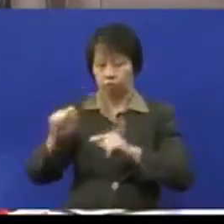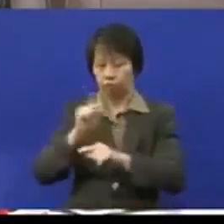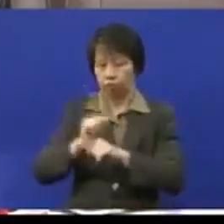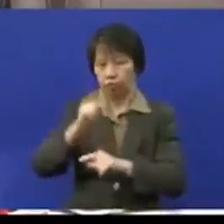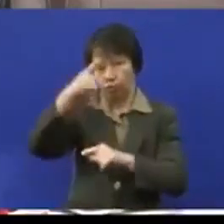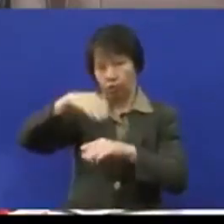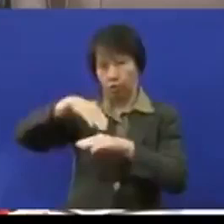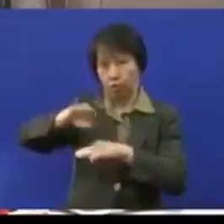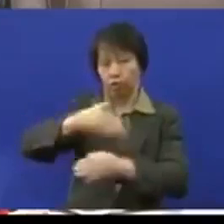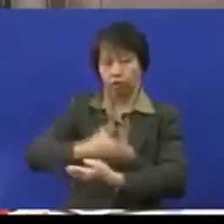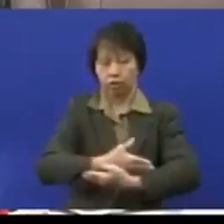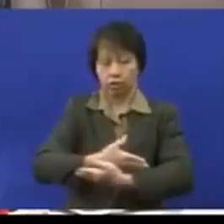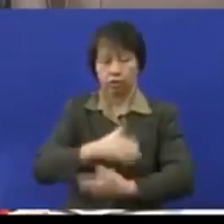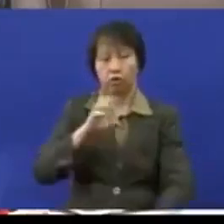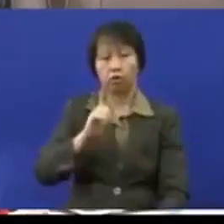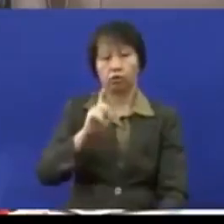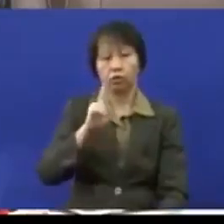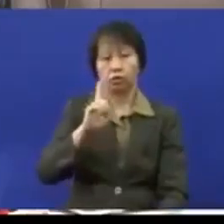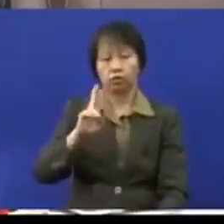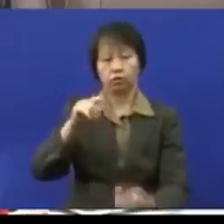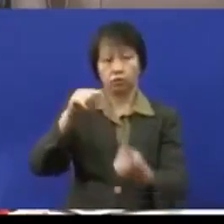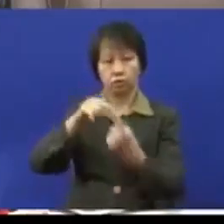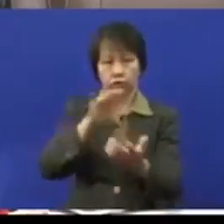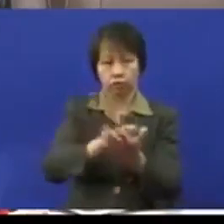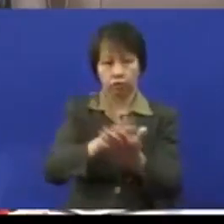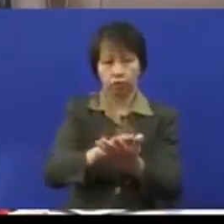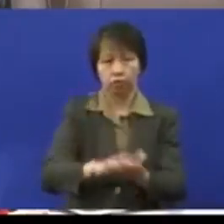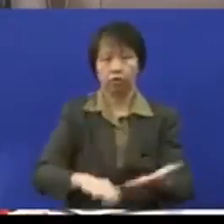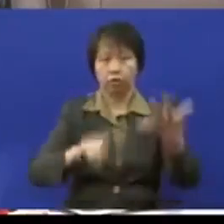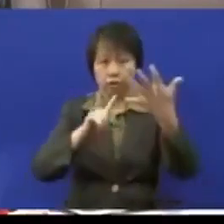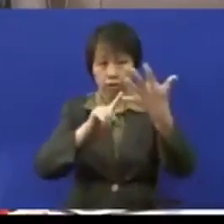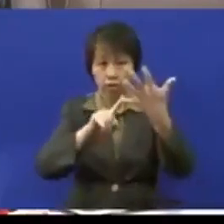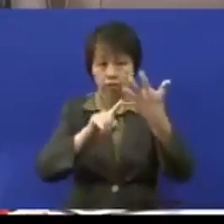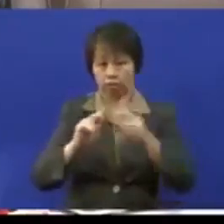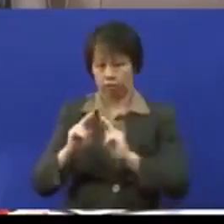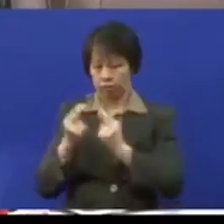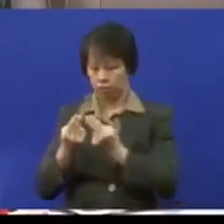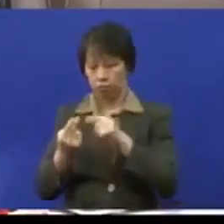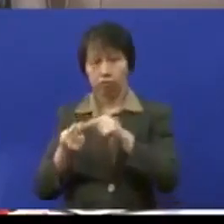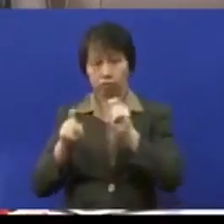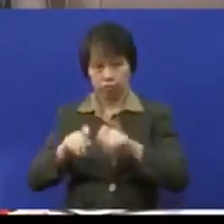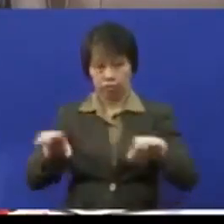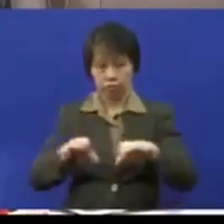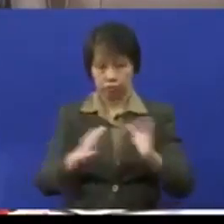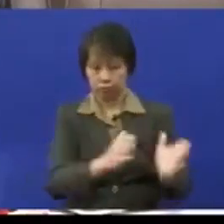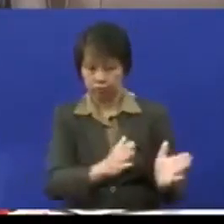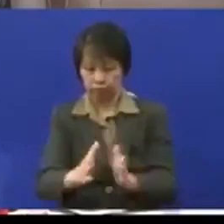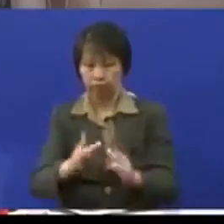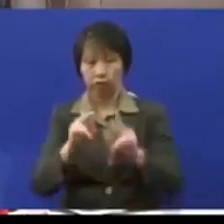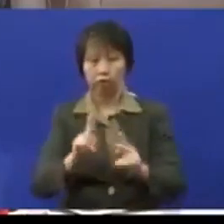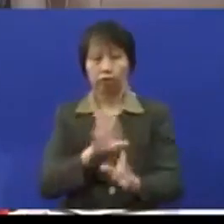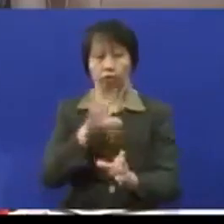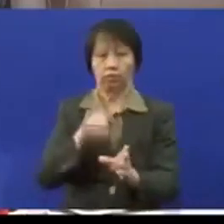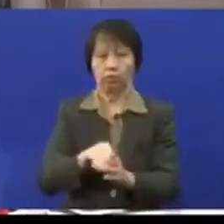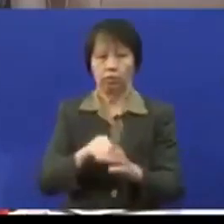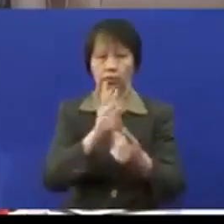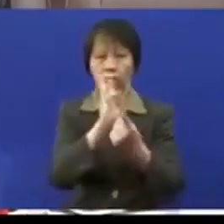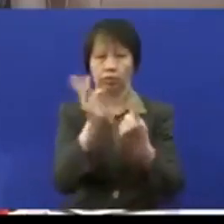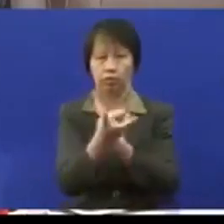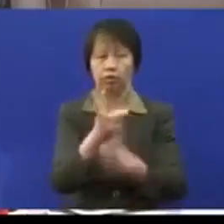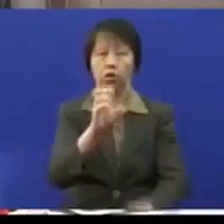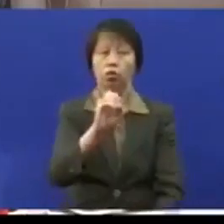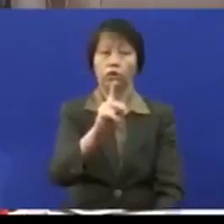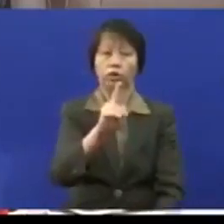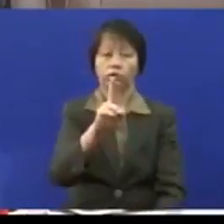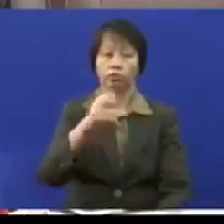menghantar anak-anak OKU ke sekolah. Kelima, unit ini adalah menyelaras berbagai pihak yang terlibat dalam kebajikan OKU.